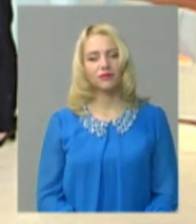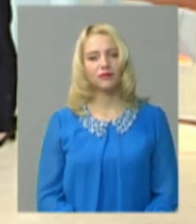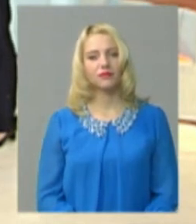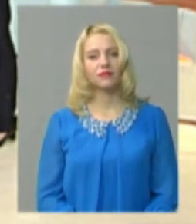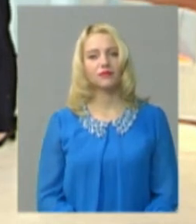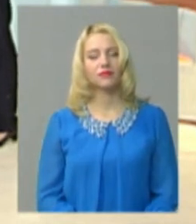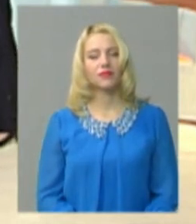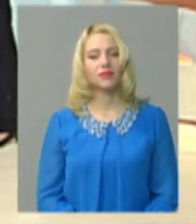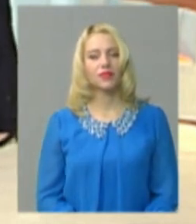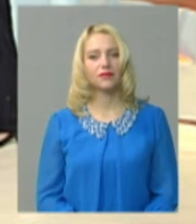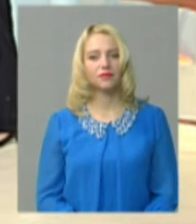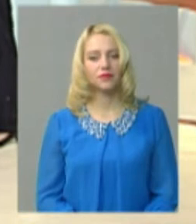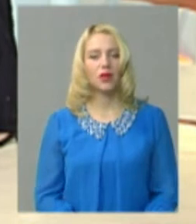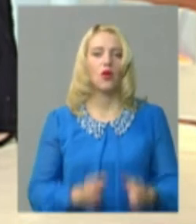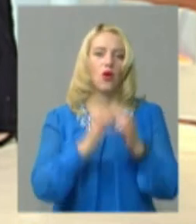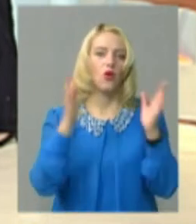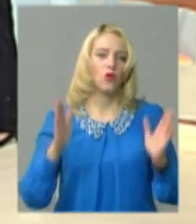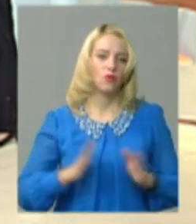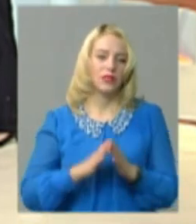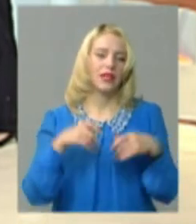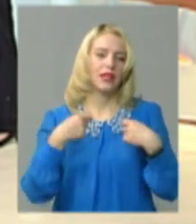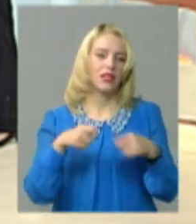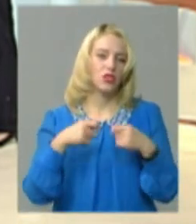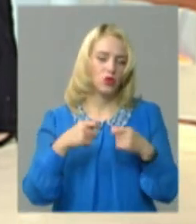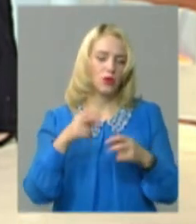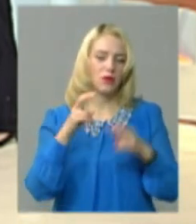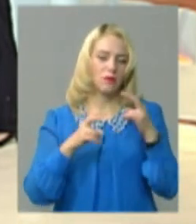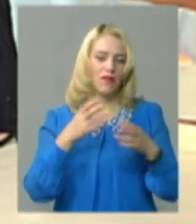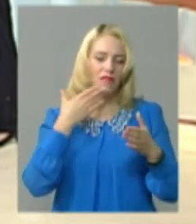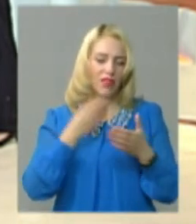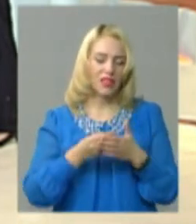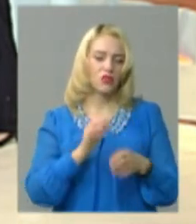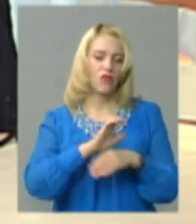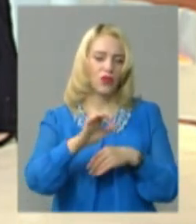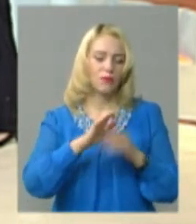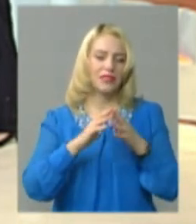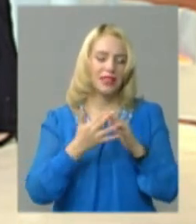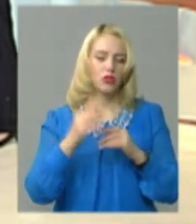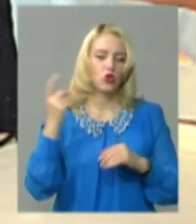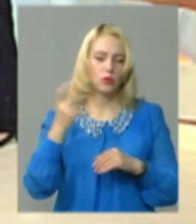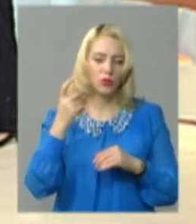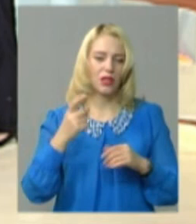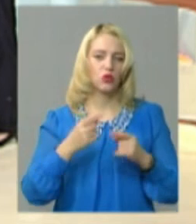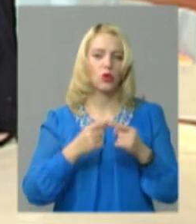Обсяг реалізованої підприємствами області власної виробленої сільськогосподарської продукції за січень-серпень 2020 року порівняно з